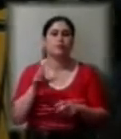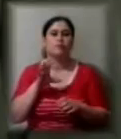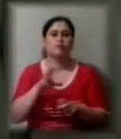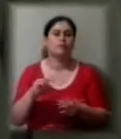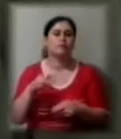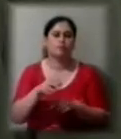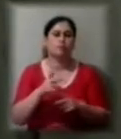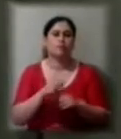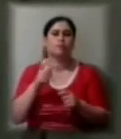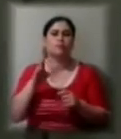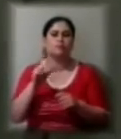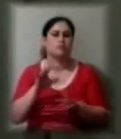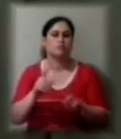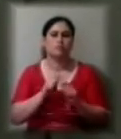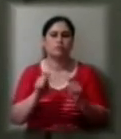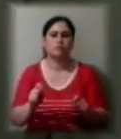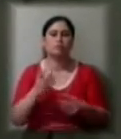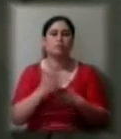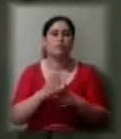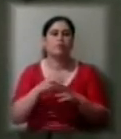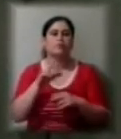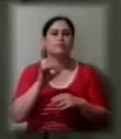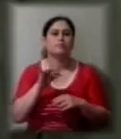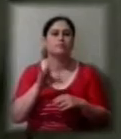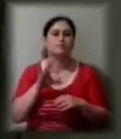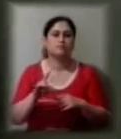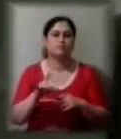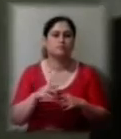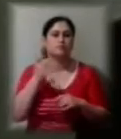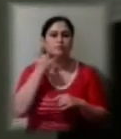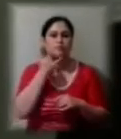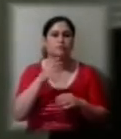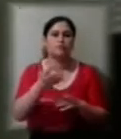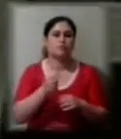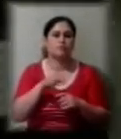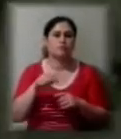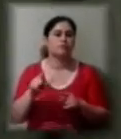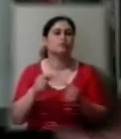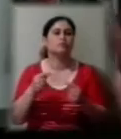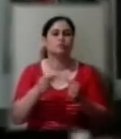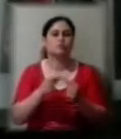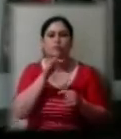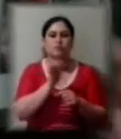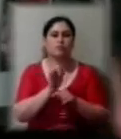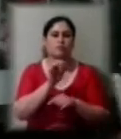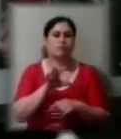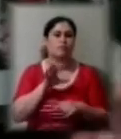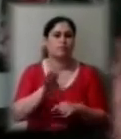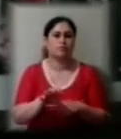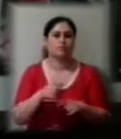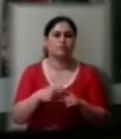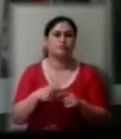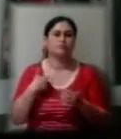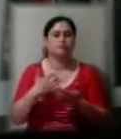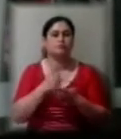відкрита». Пасажир Микола Прищепе отримав телефон автостанції, щоб уточнити час відправлення автобуса. «Збираюся завтра або